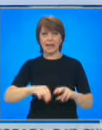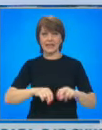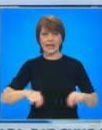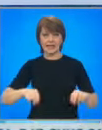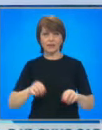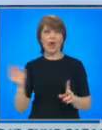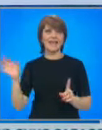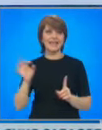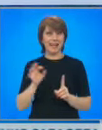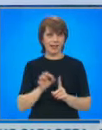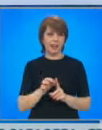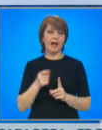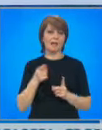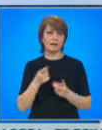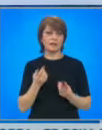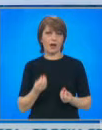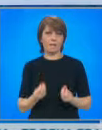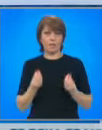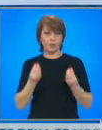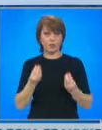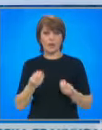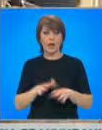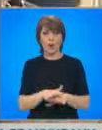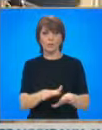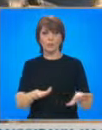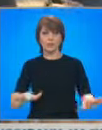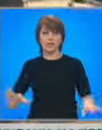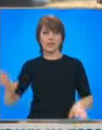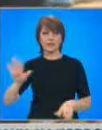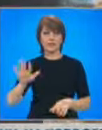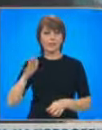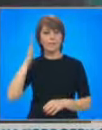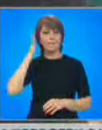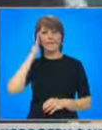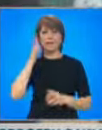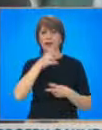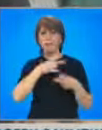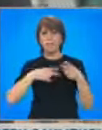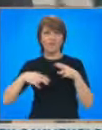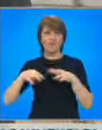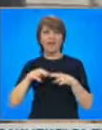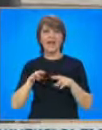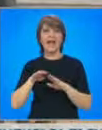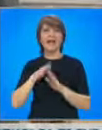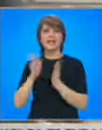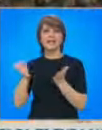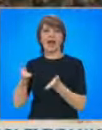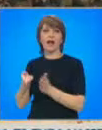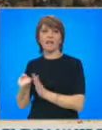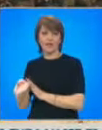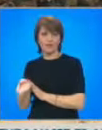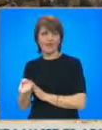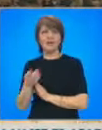да се обезпечи както този отоплителен сезон, така и следващия. Министърът провери един от складовете на държавните горски стопанства в